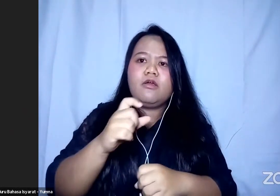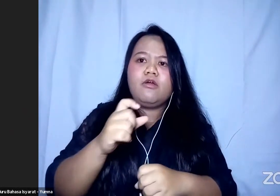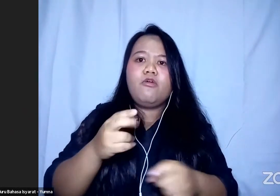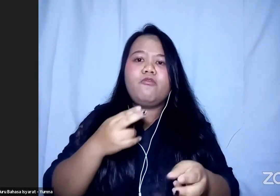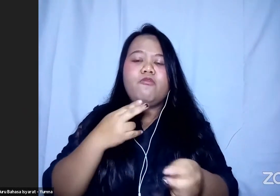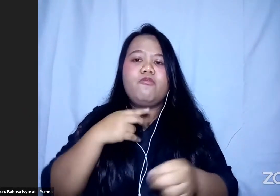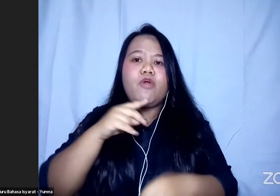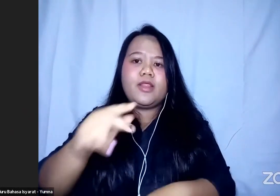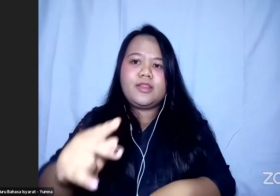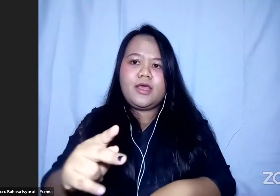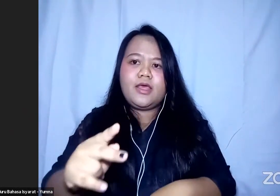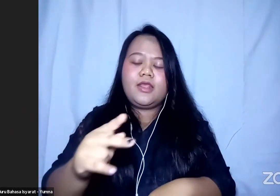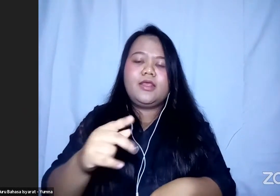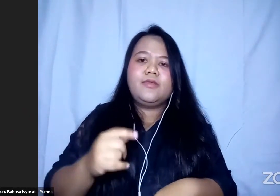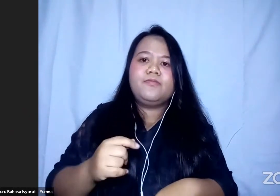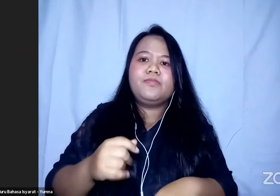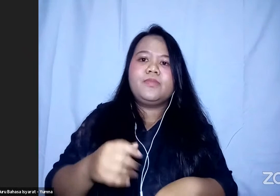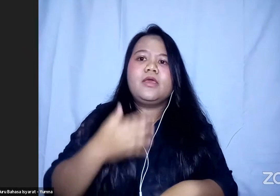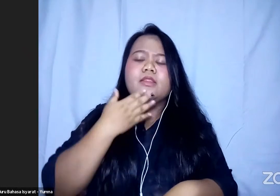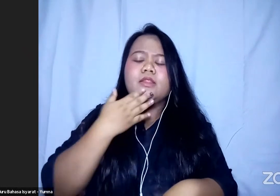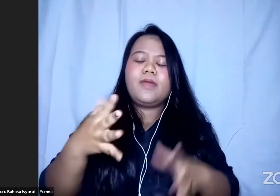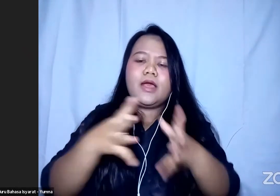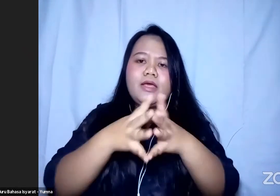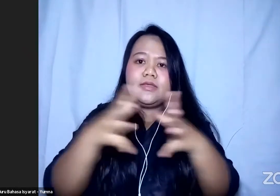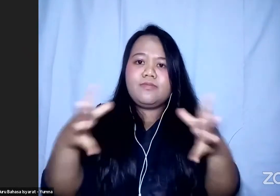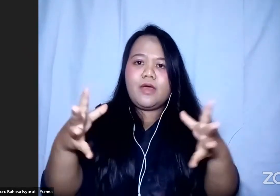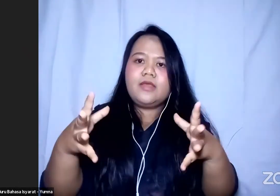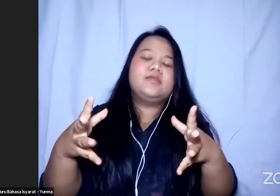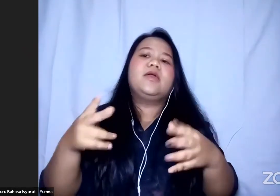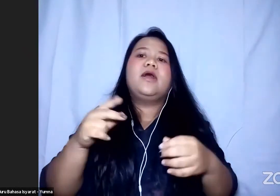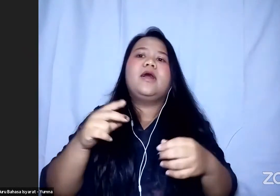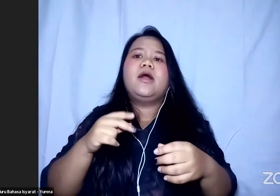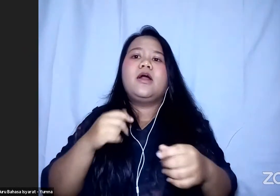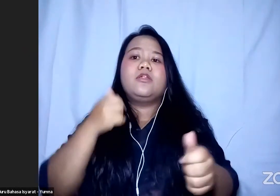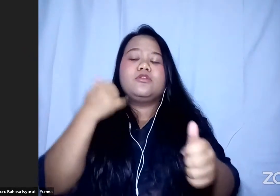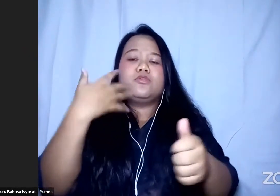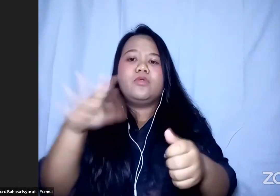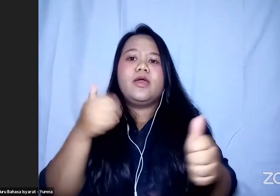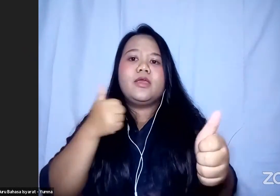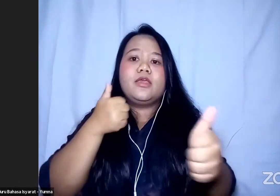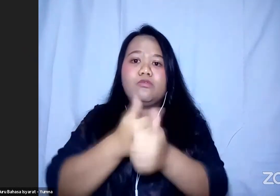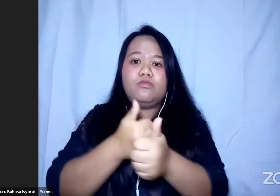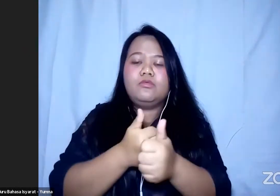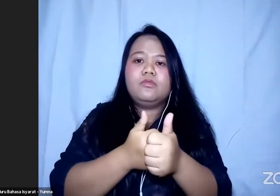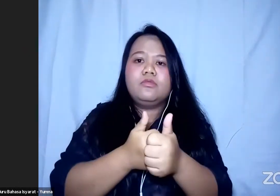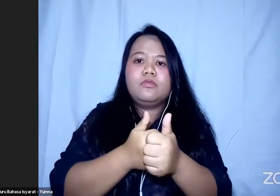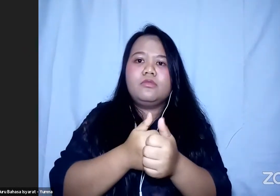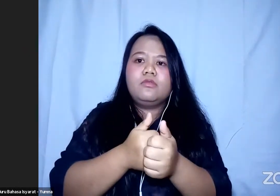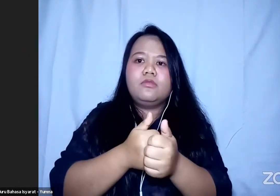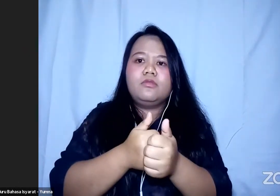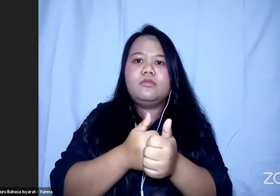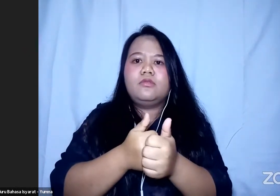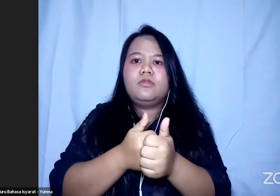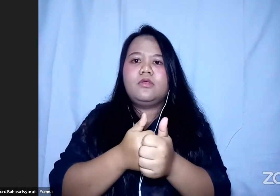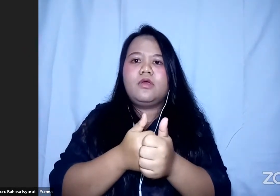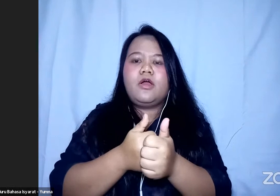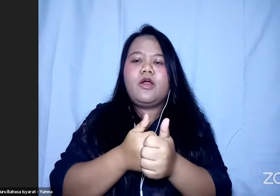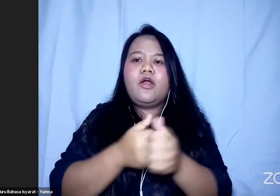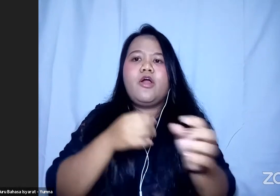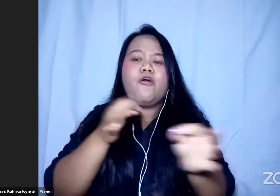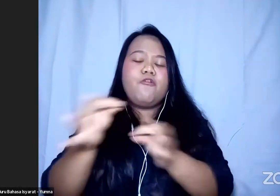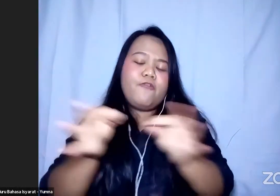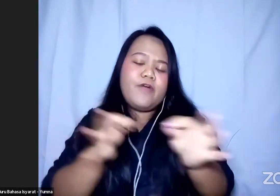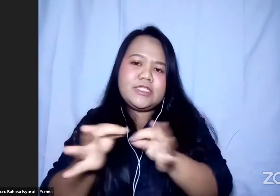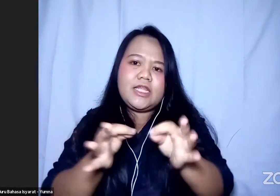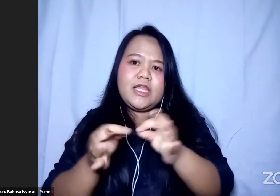Mengucapkan Terima kasih Banyak Untuk Partisipasi Kita Semua Dan Tentu saja Kepada Para Fasilitator Dan